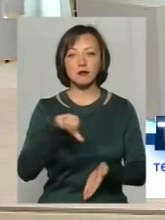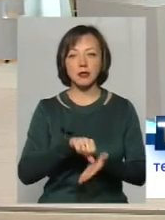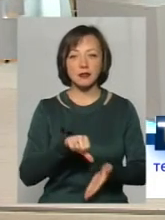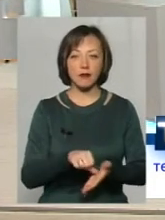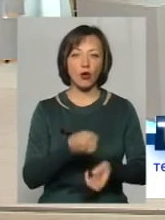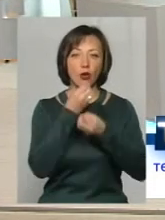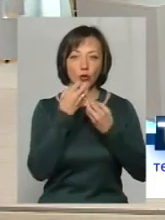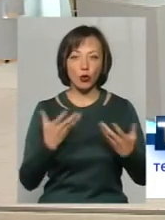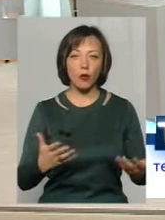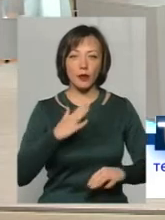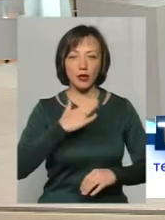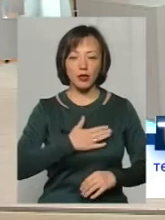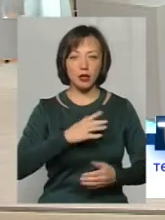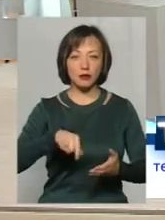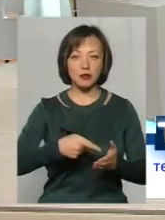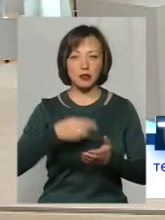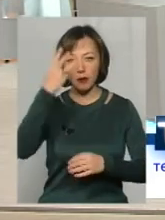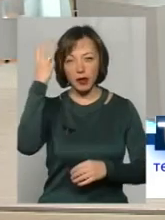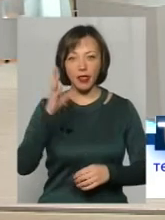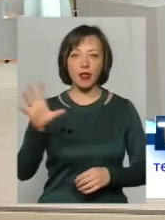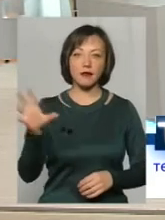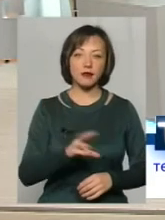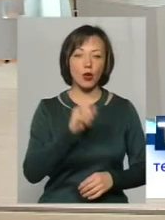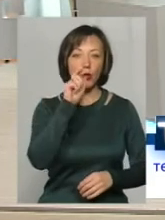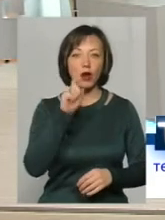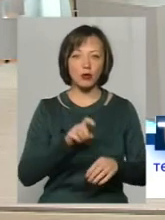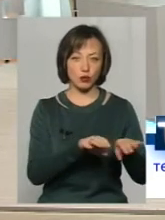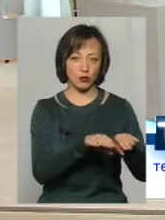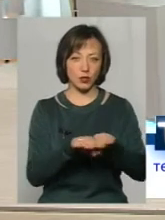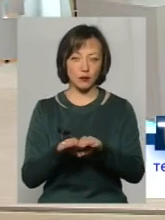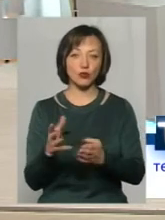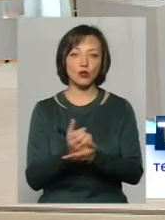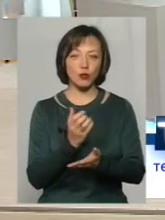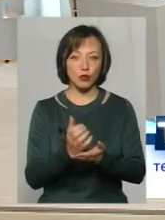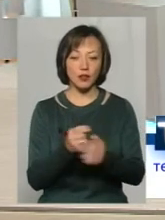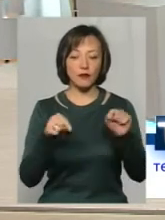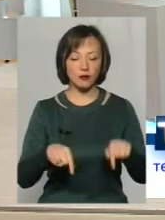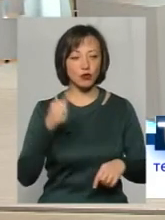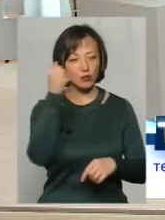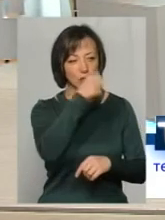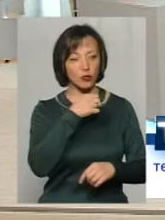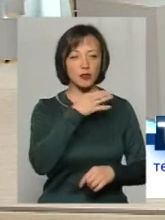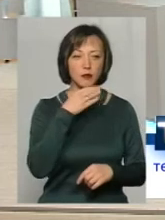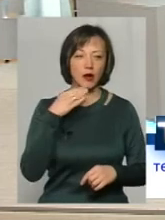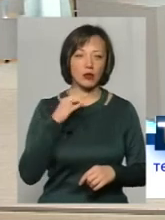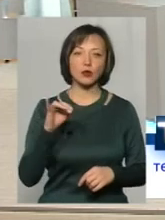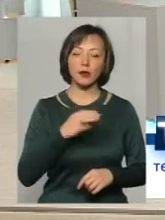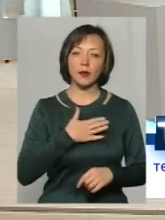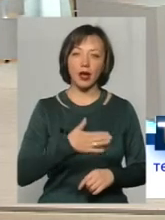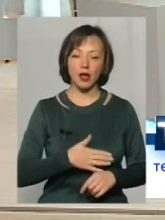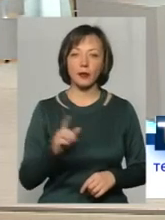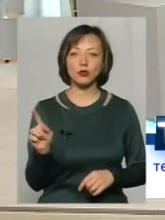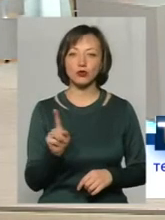Хмельницький на всеукраїнській арені. Тому здобутків в цьому році багато і приємно, що